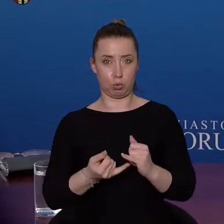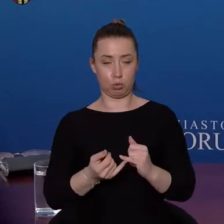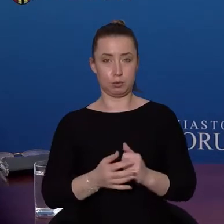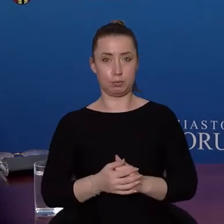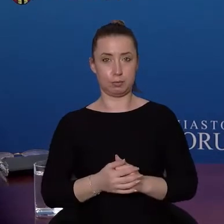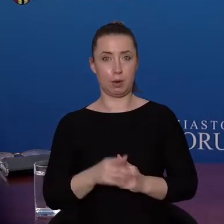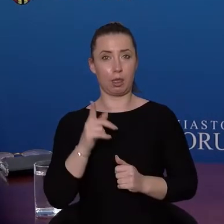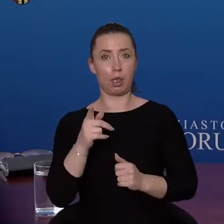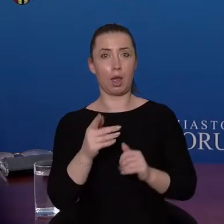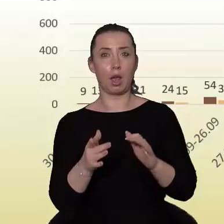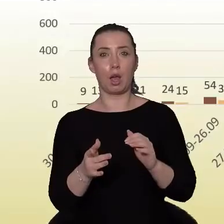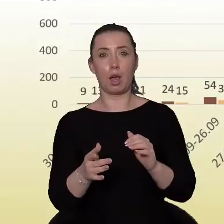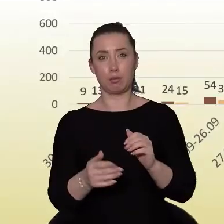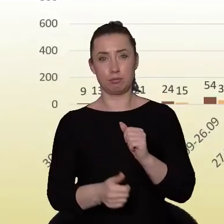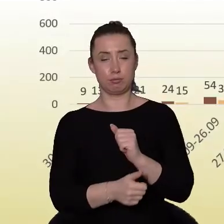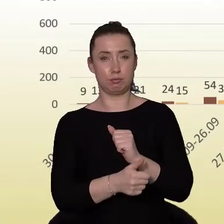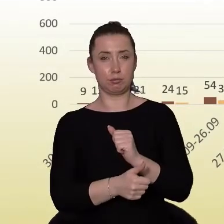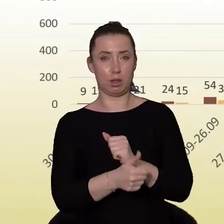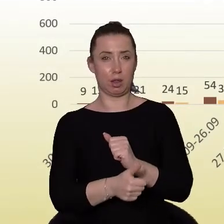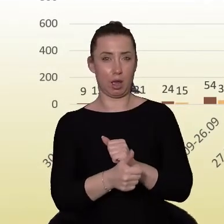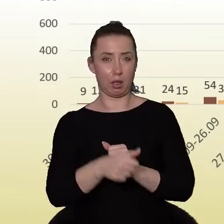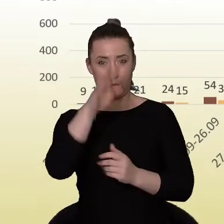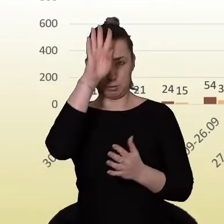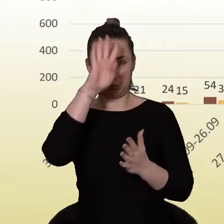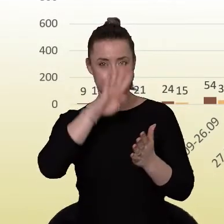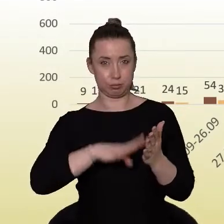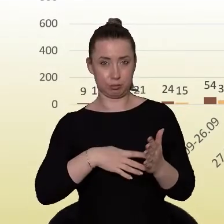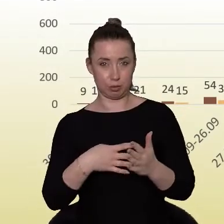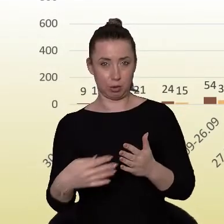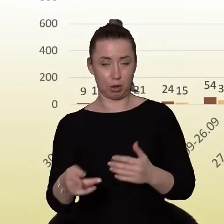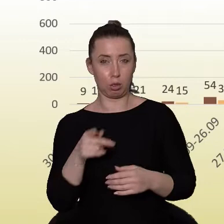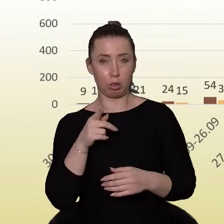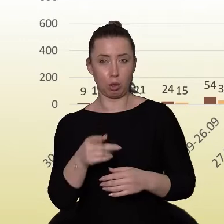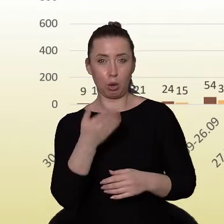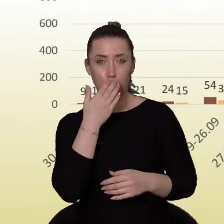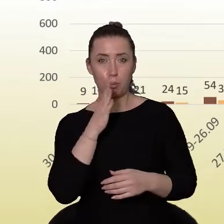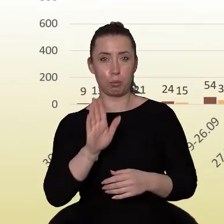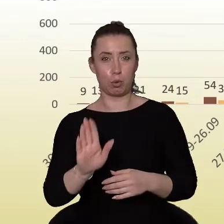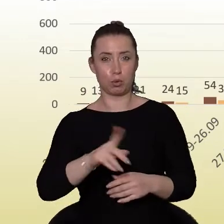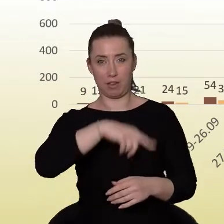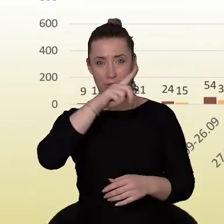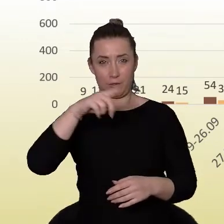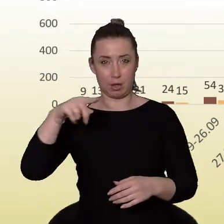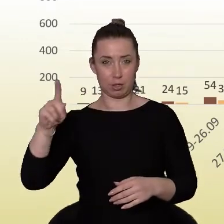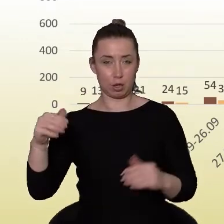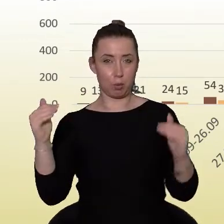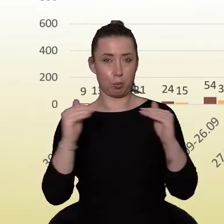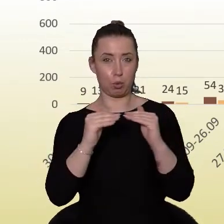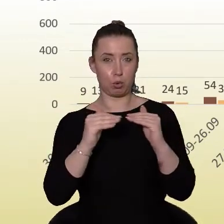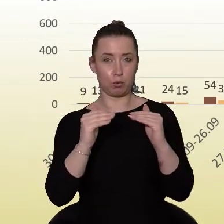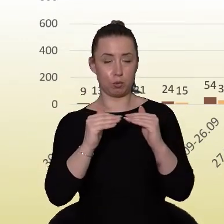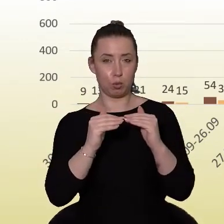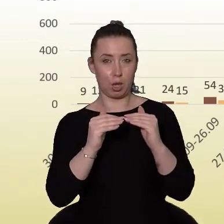Te dane porównują, czy tabela, zestawienie właściwie, przepraszam, wykres porównuje dane